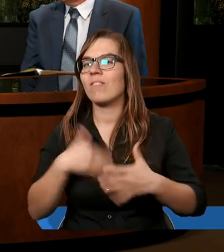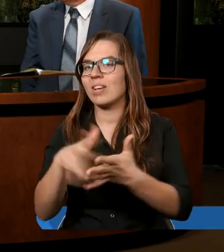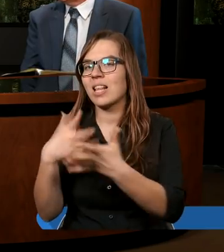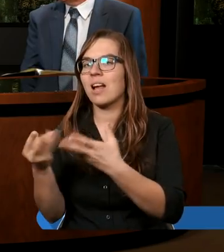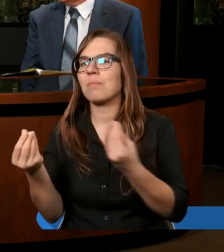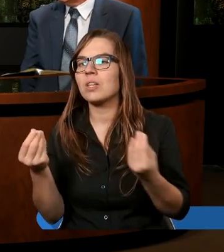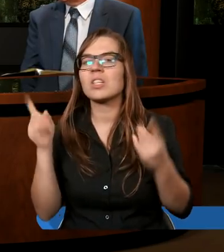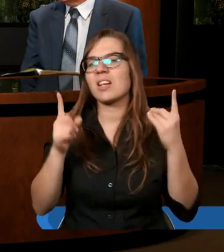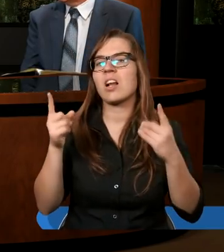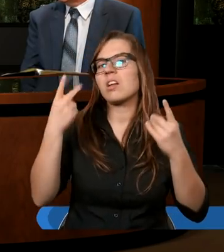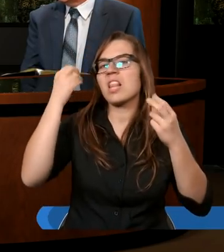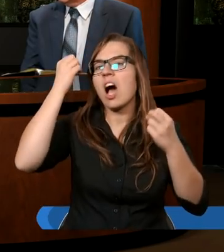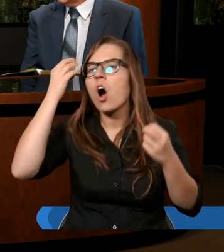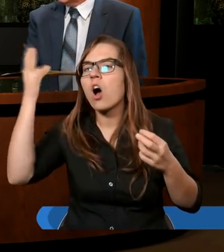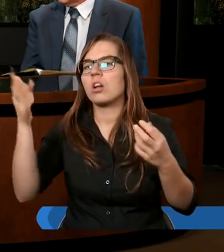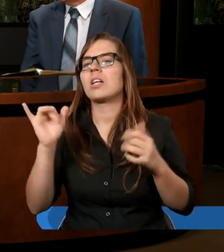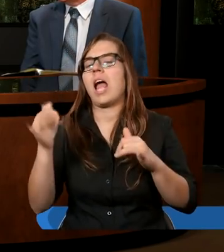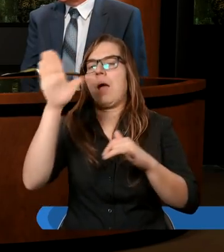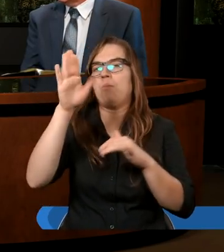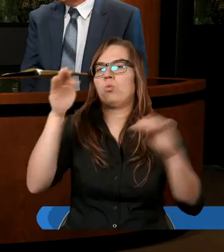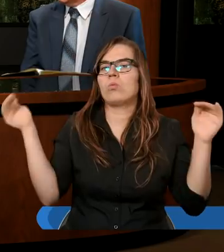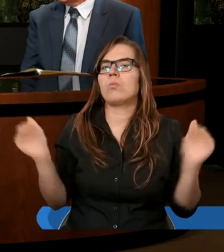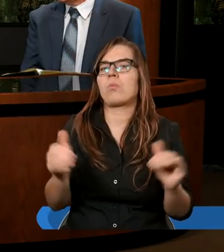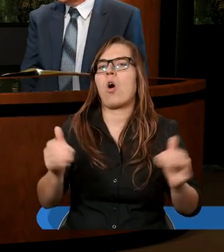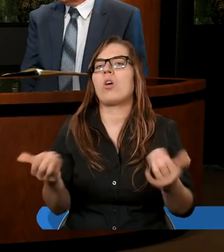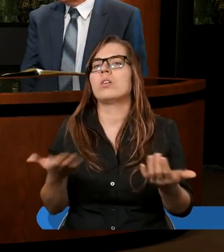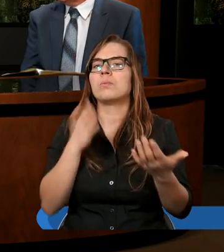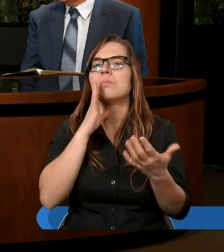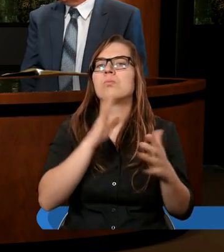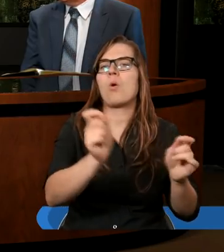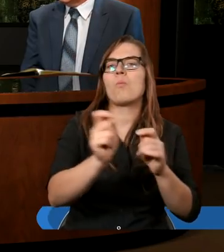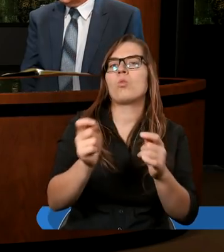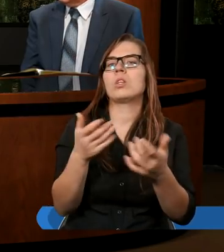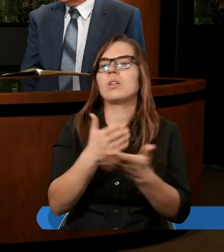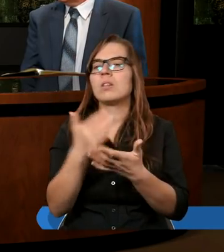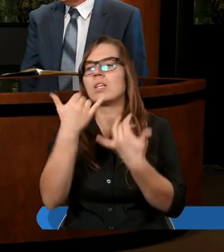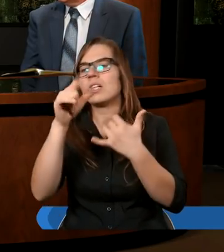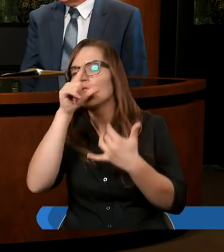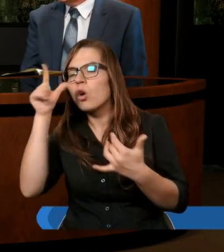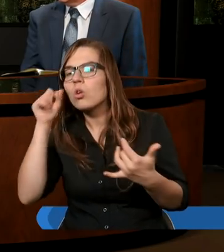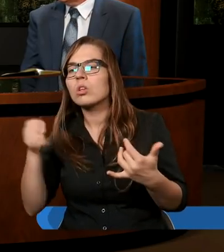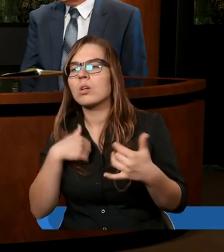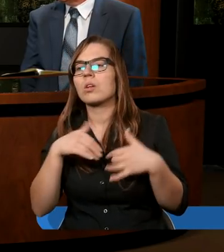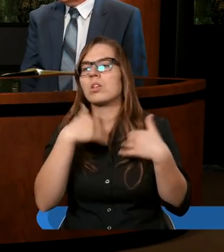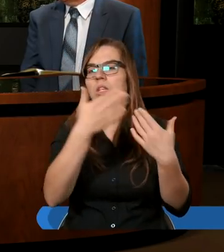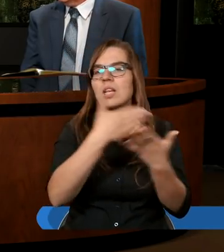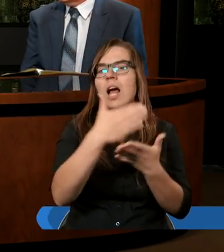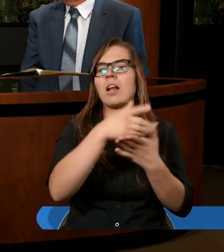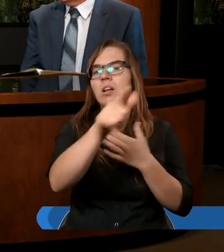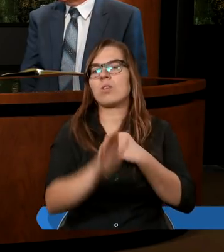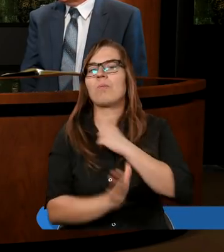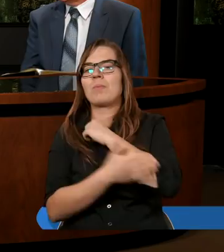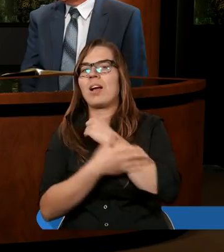pieniądze w sposób nierozsądny, to jak Pan Bóg może pobudzić innych ludzi, żebymy go dalej